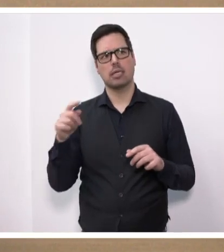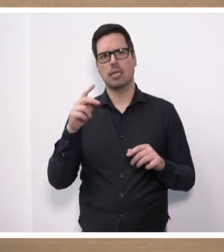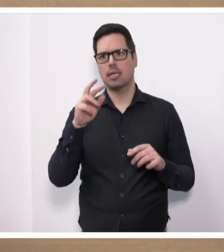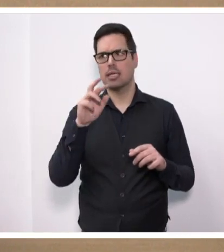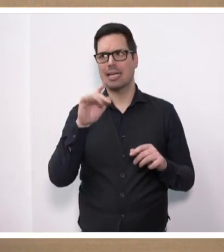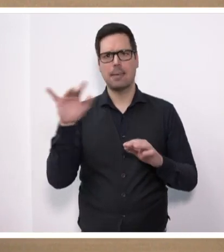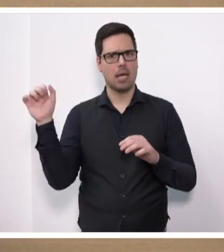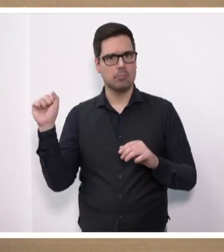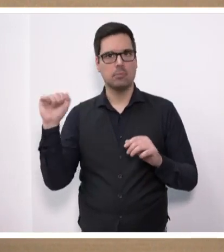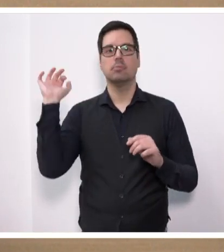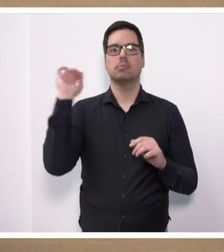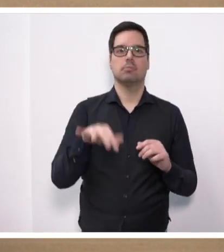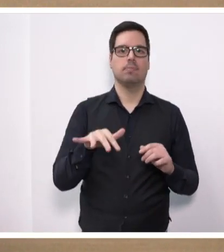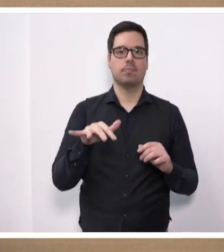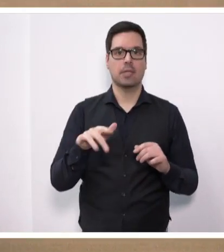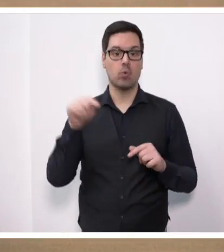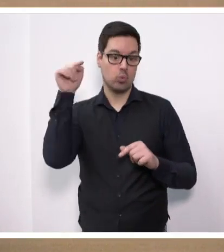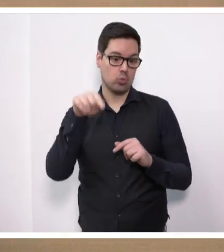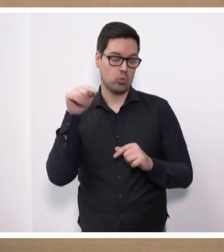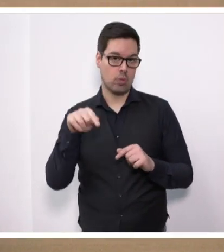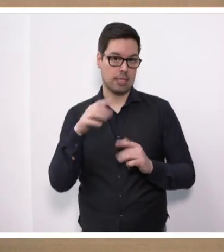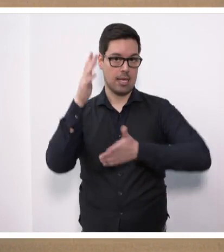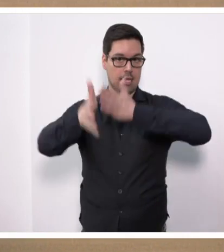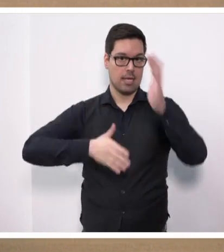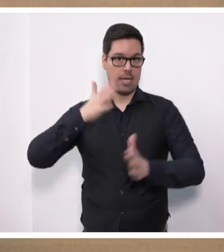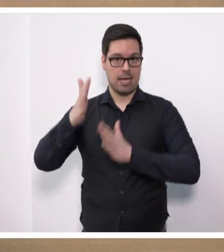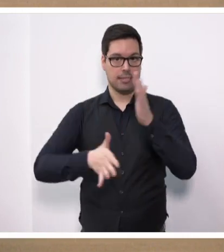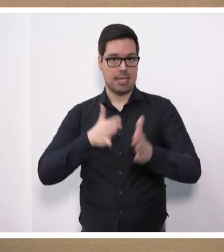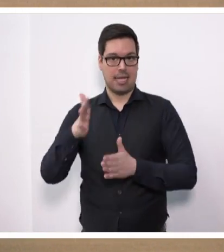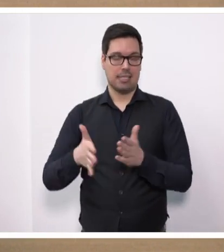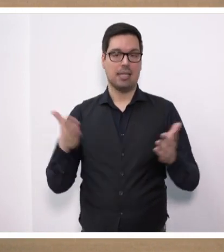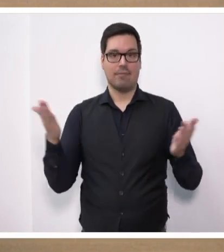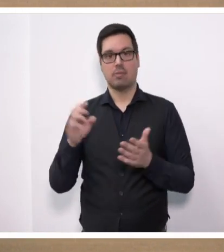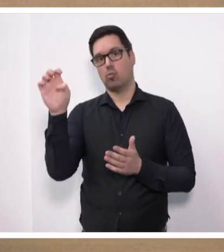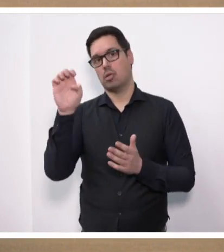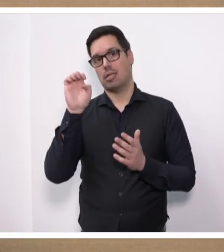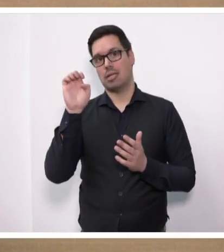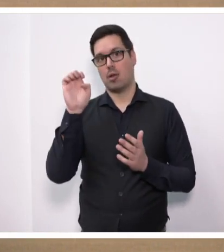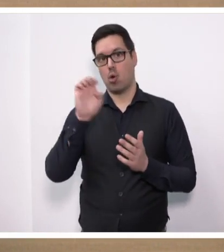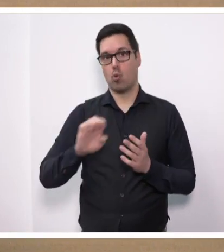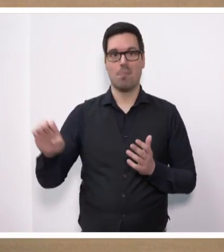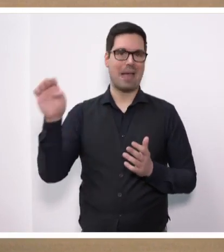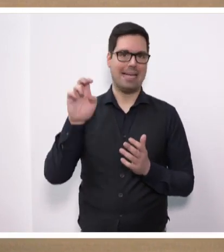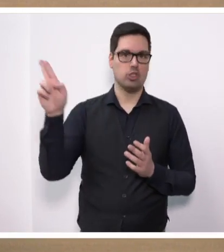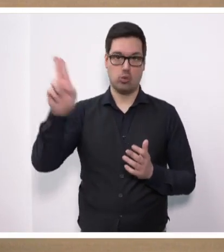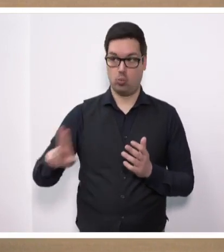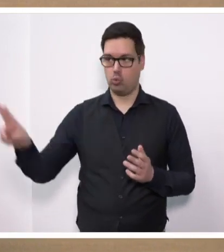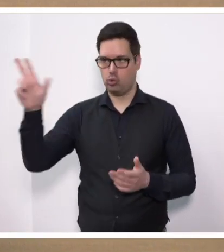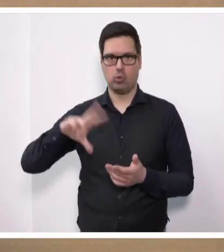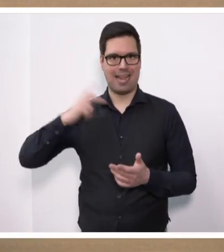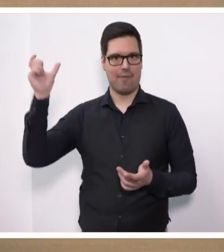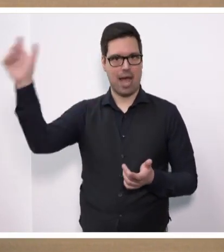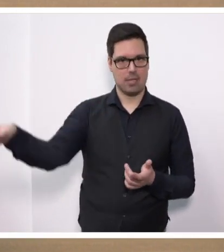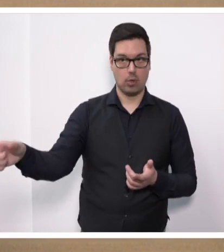wir auch dorthin adressiert haben, was wir auch von der Europäischen Union erwarten an